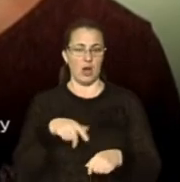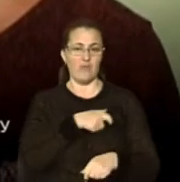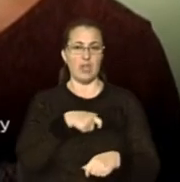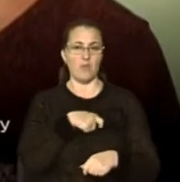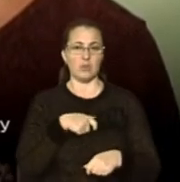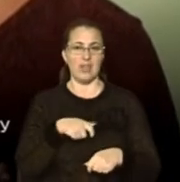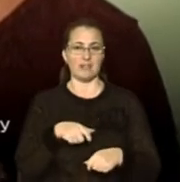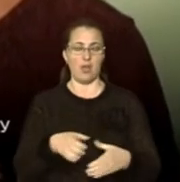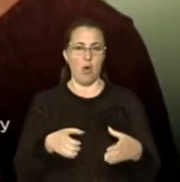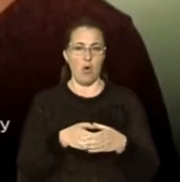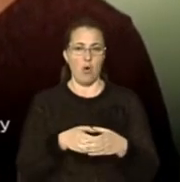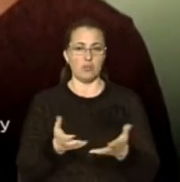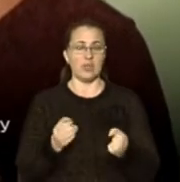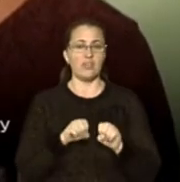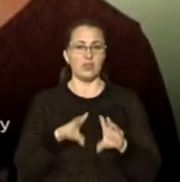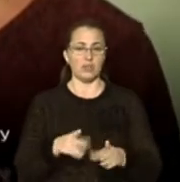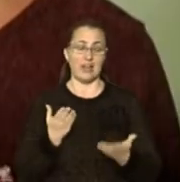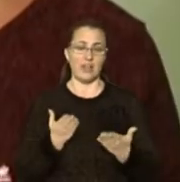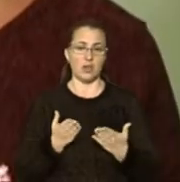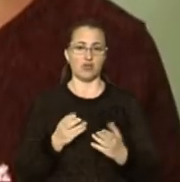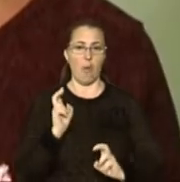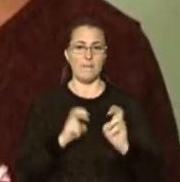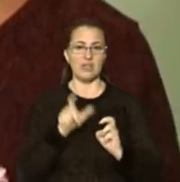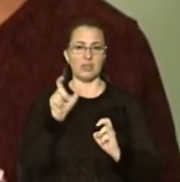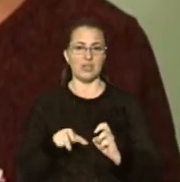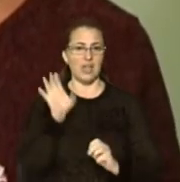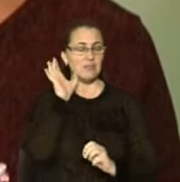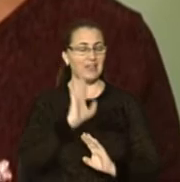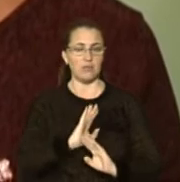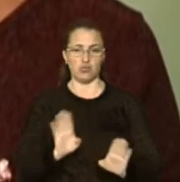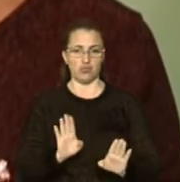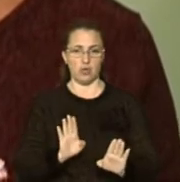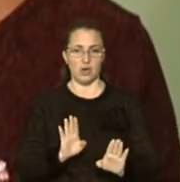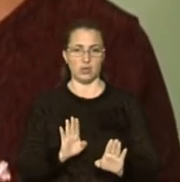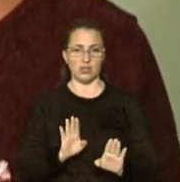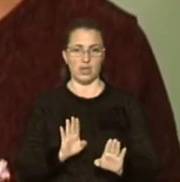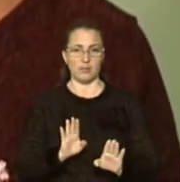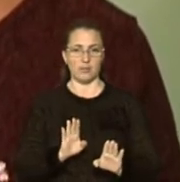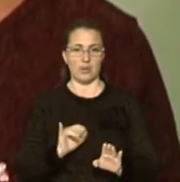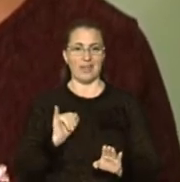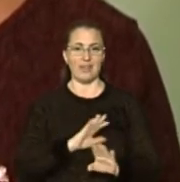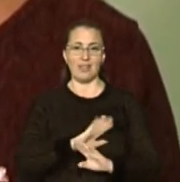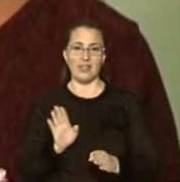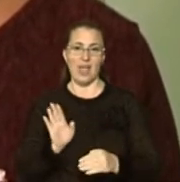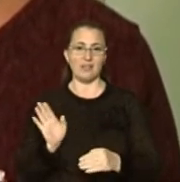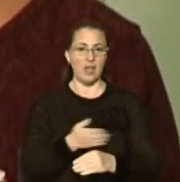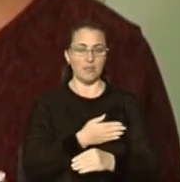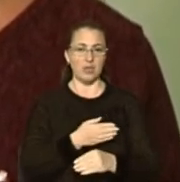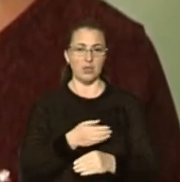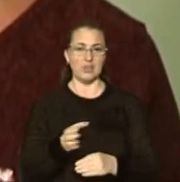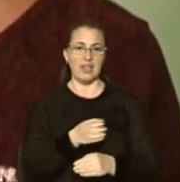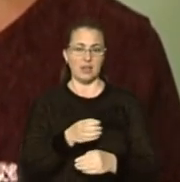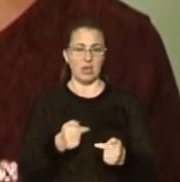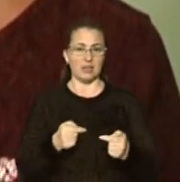прийняв рішення, що якщо підприємці не дослухаються і не заберуть спиртних напоїв з